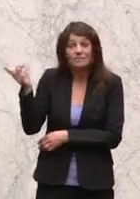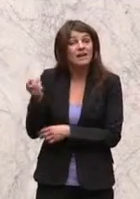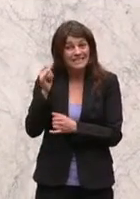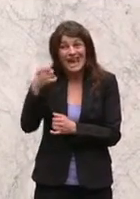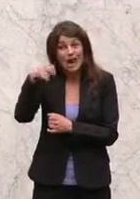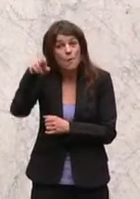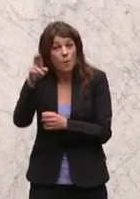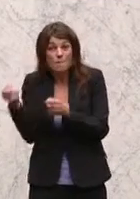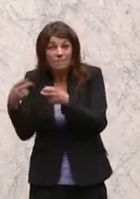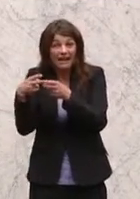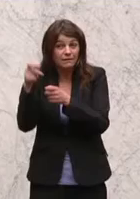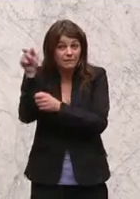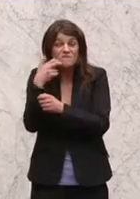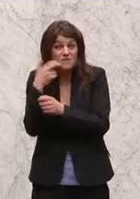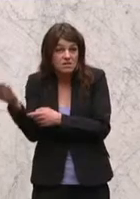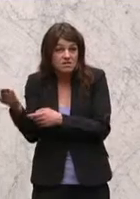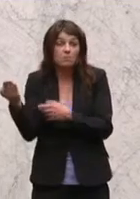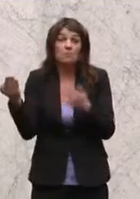-Beitrittskandidat zur Verfügung stellt.